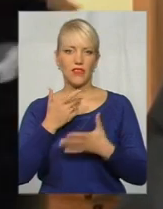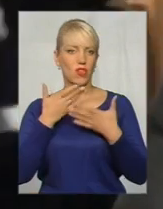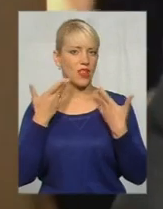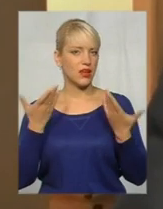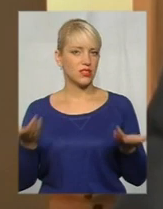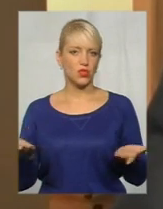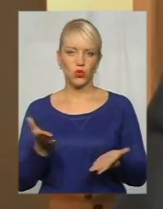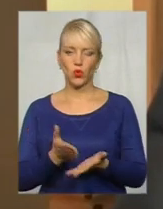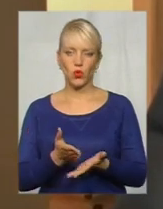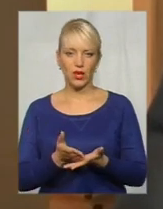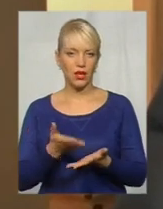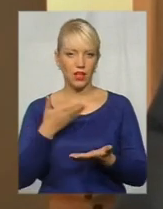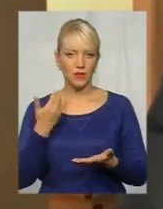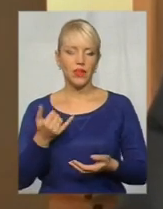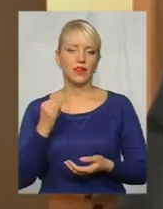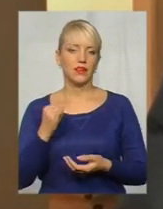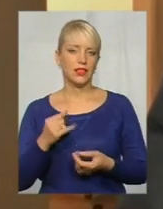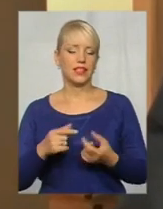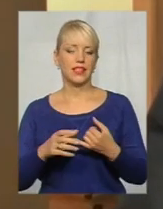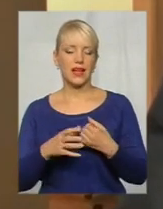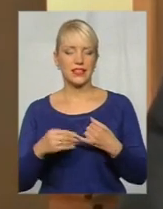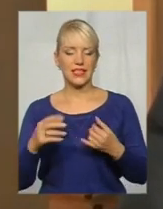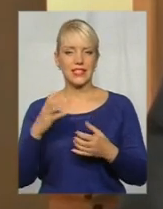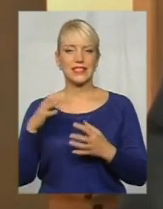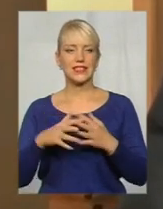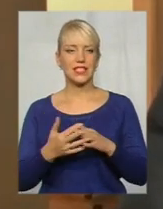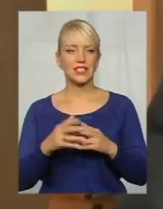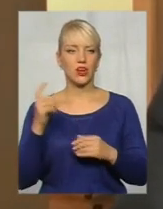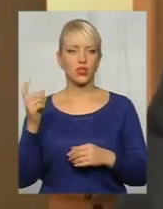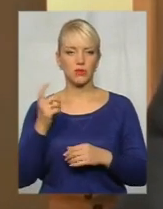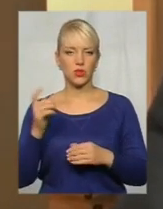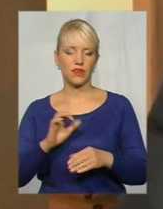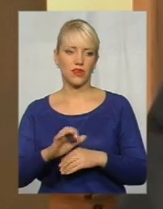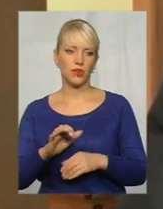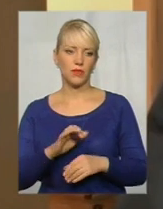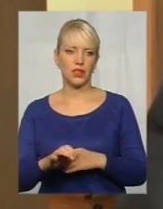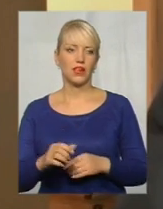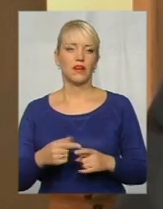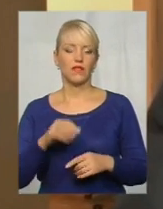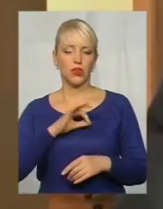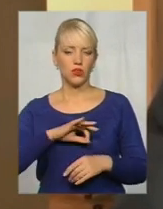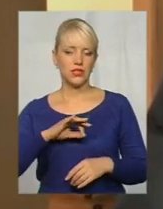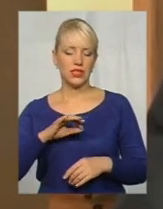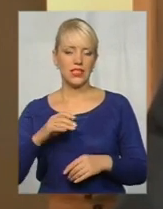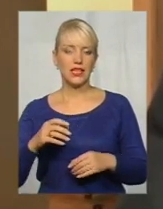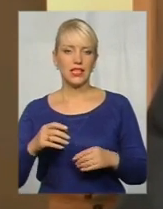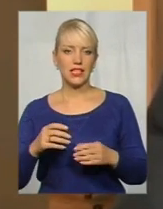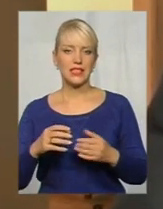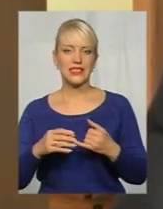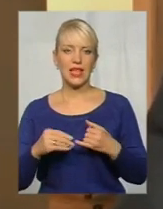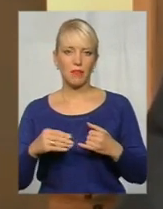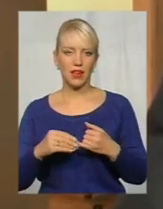резервної землі під сільськогосподарське виробництво використання землі 2 гектара також